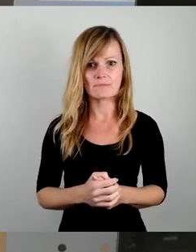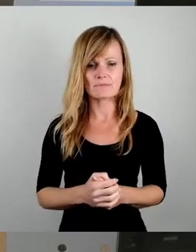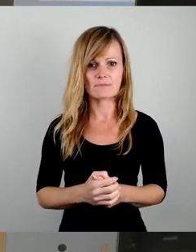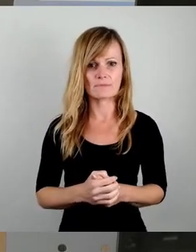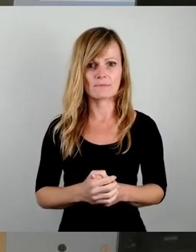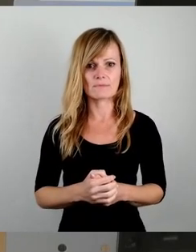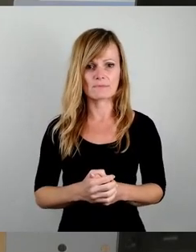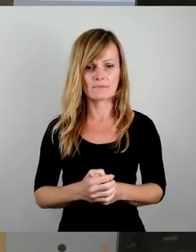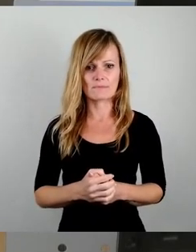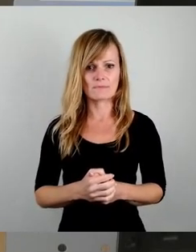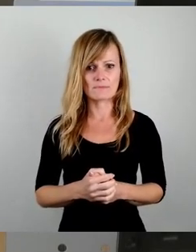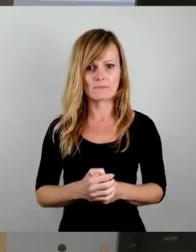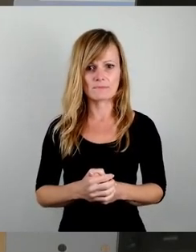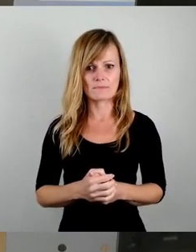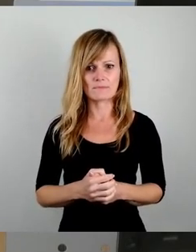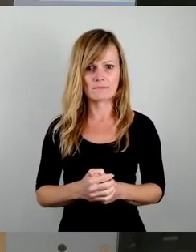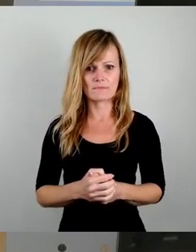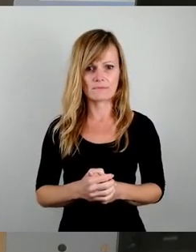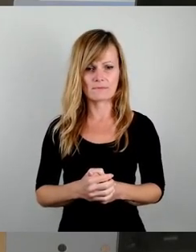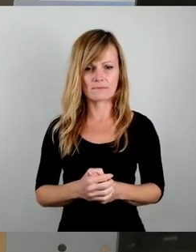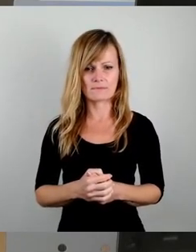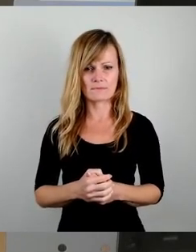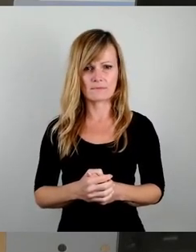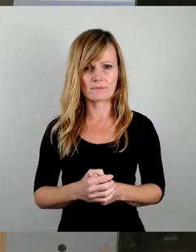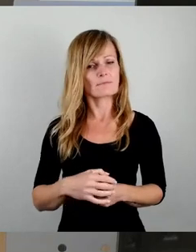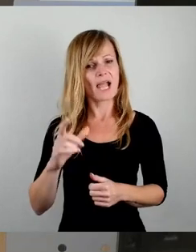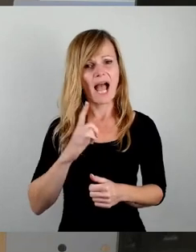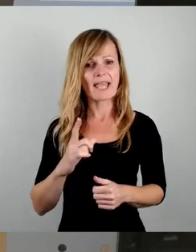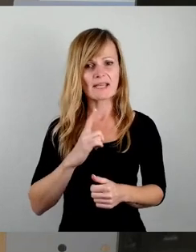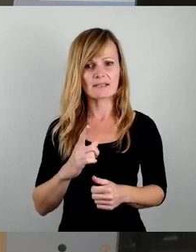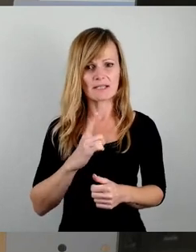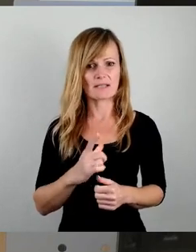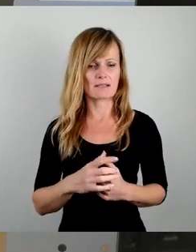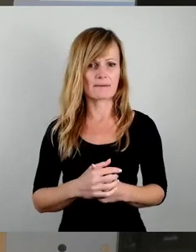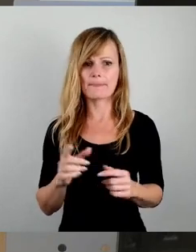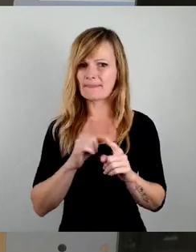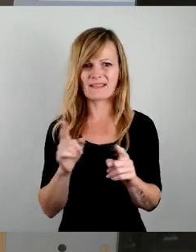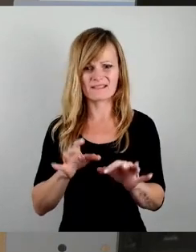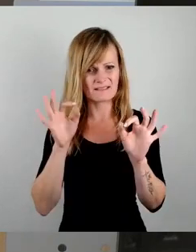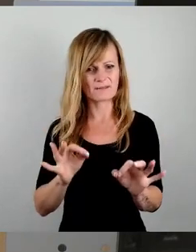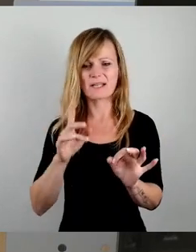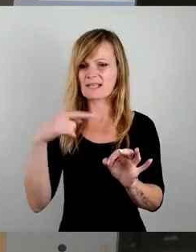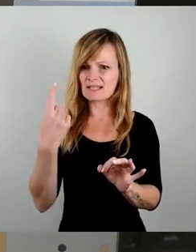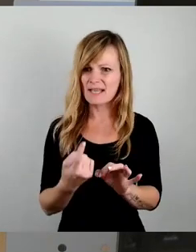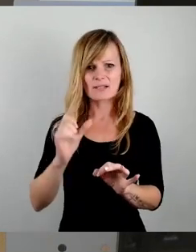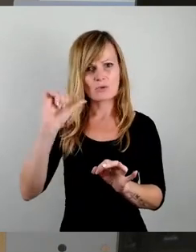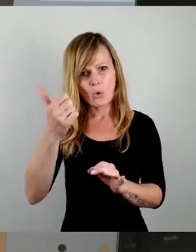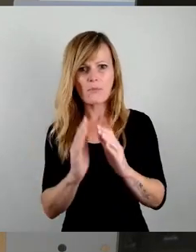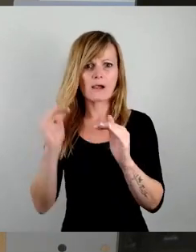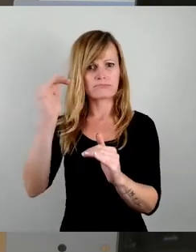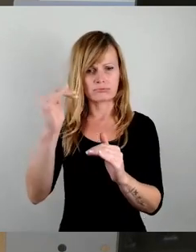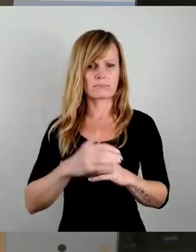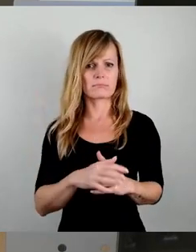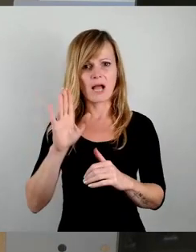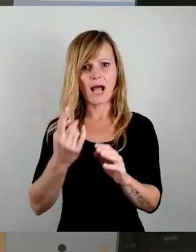Es ist eigentlich nicht in Ihrem Sinne, wenn wir jetzt die nächste Schippe nochmal draufpacken und die Abfallgebühren